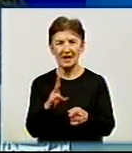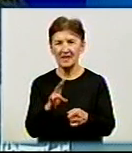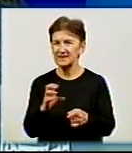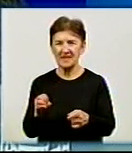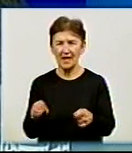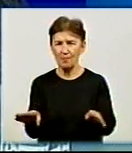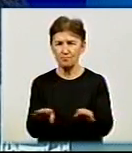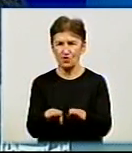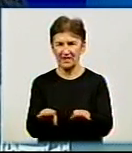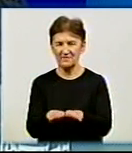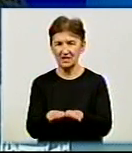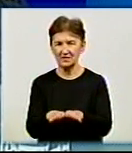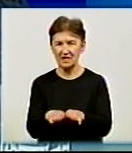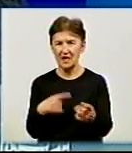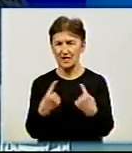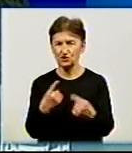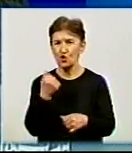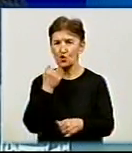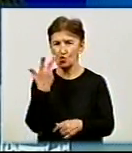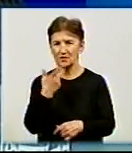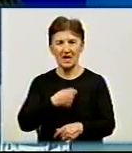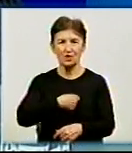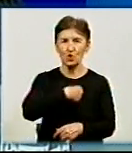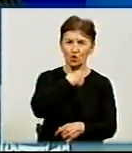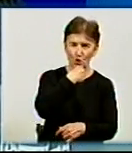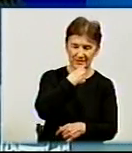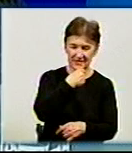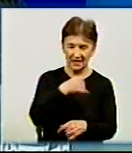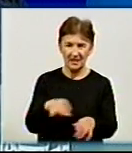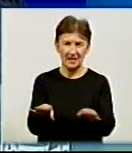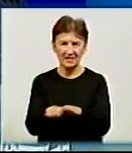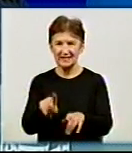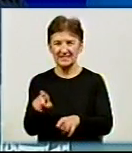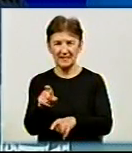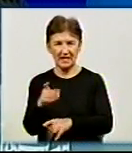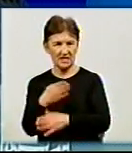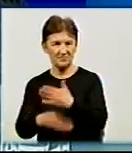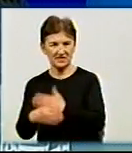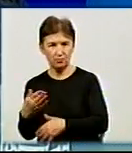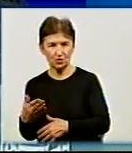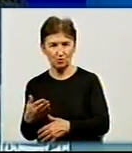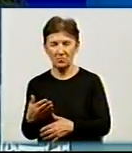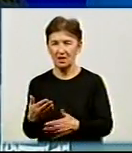речі, коли здорових спортсменів рівняють з інваспортом. Ви розумієте,